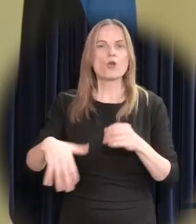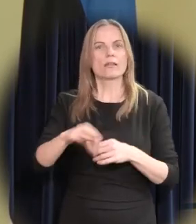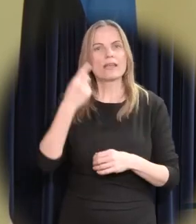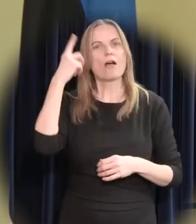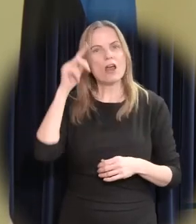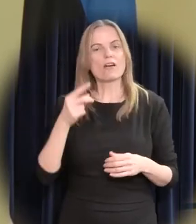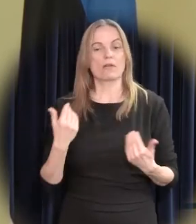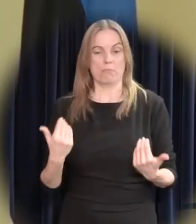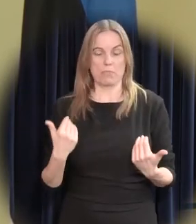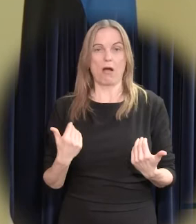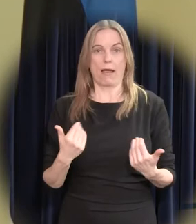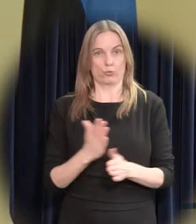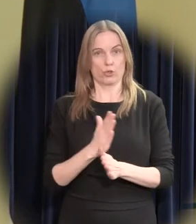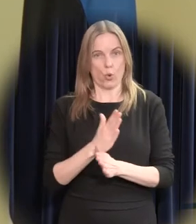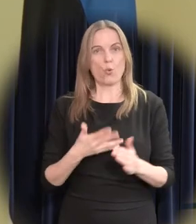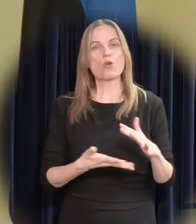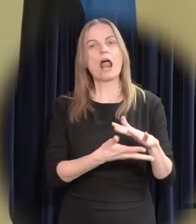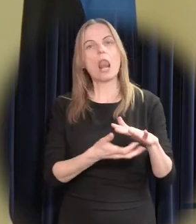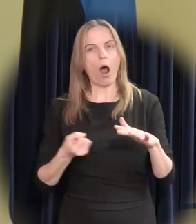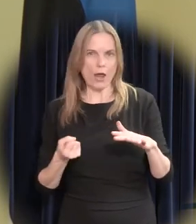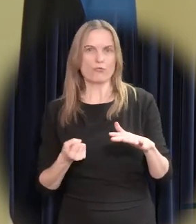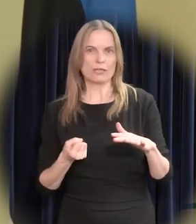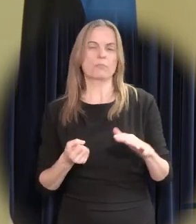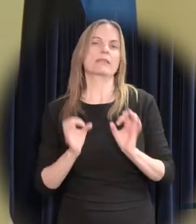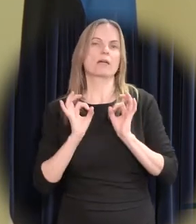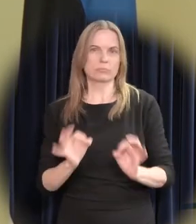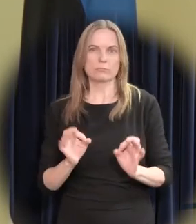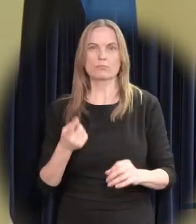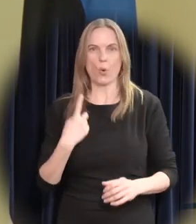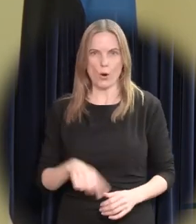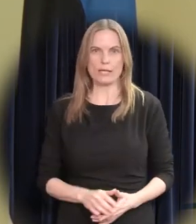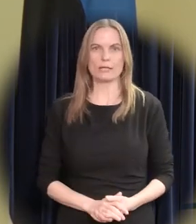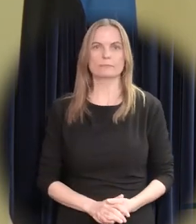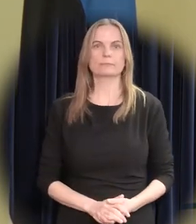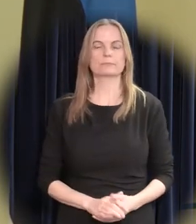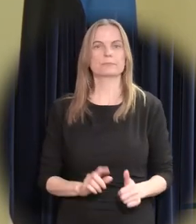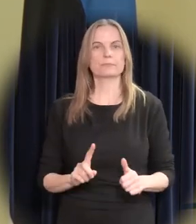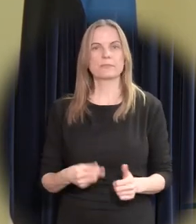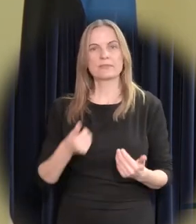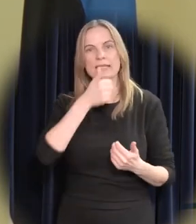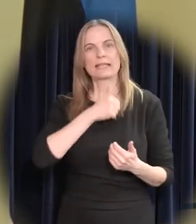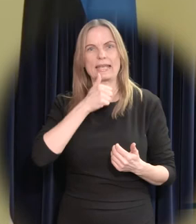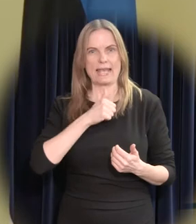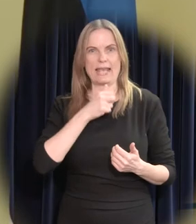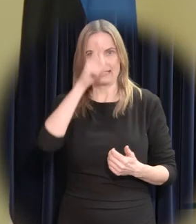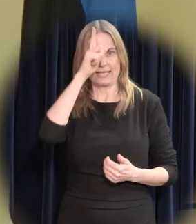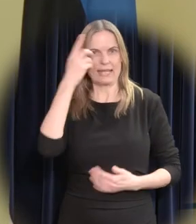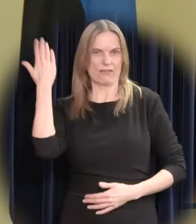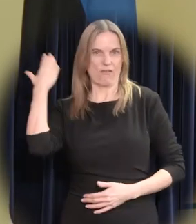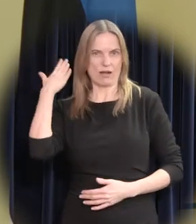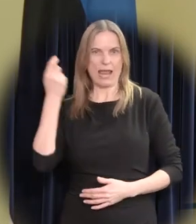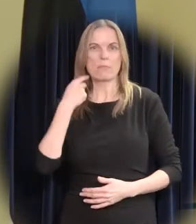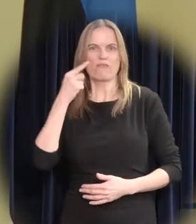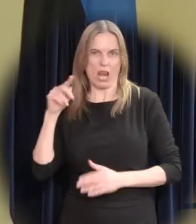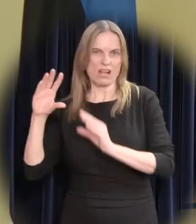majanduskriisi leevendamiseks ainuvõimalik samm. Seda enam, et paljuski tänu Eesti riigi varasemale väiga